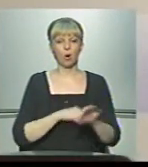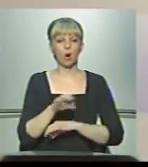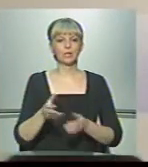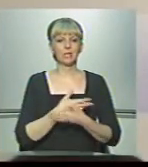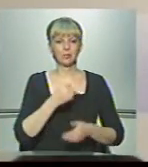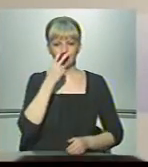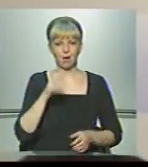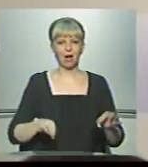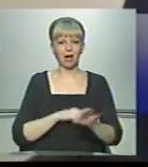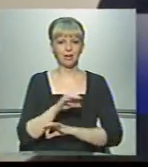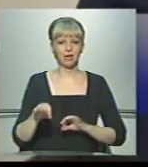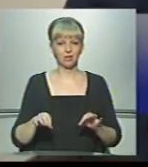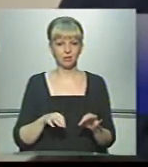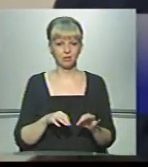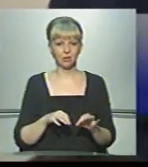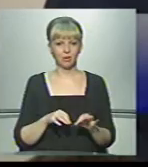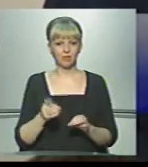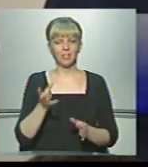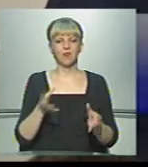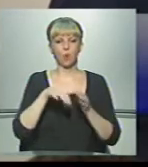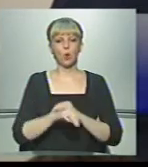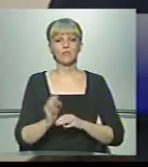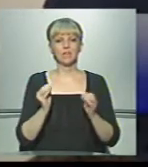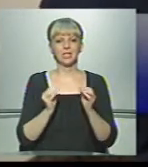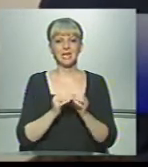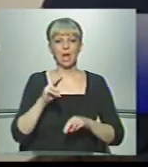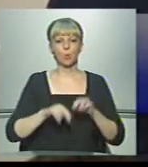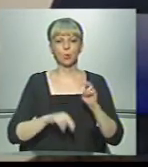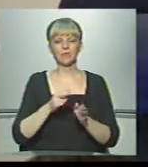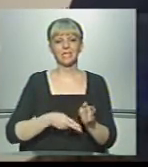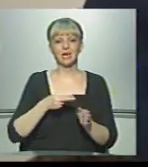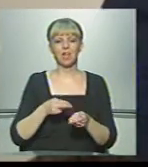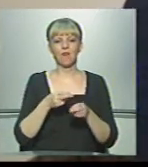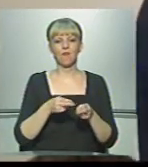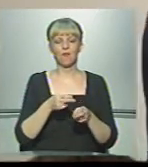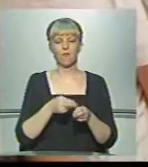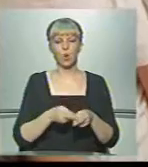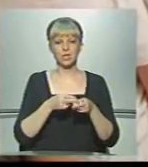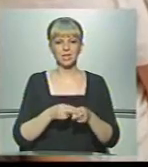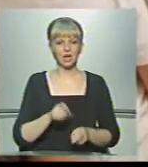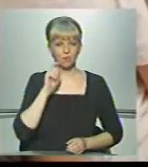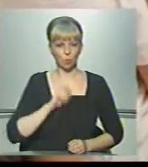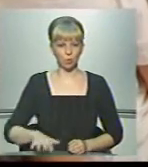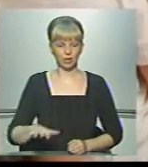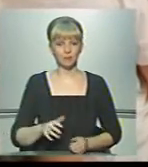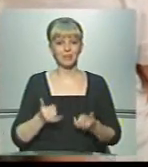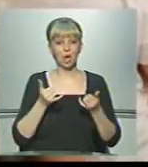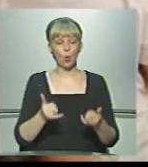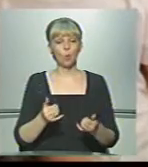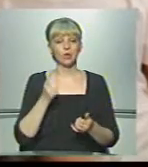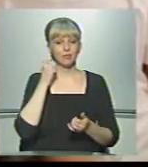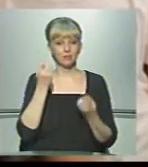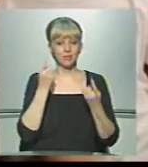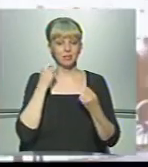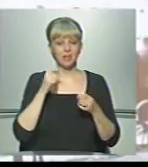бачите, архітектурі, він ходить в десятку будівлень заразістичних бурзалів України. З нагоди ювілейної